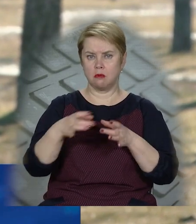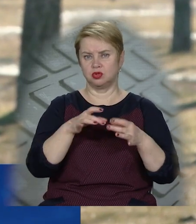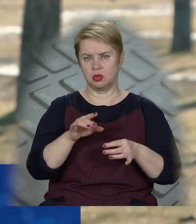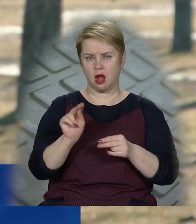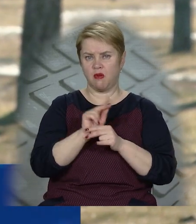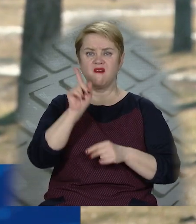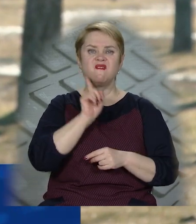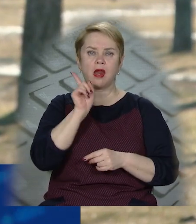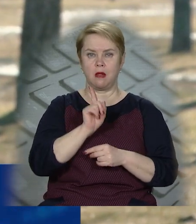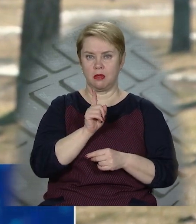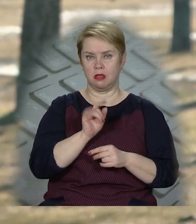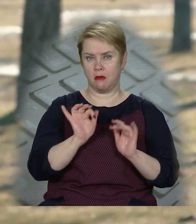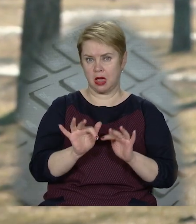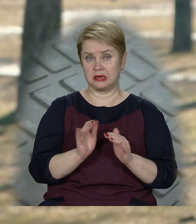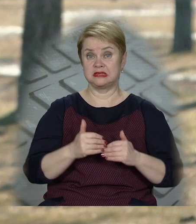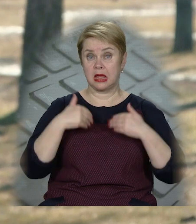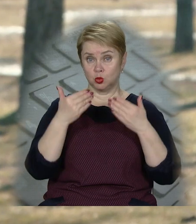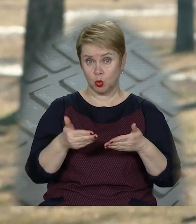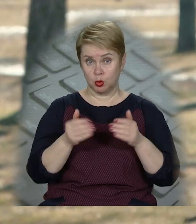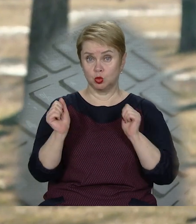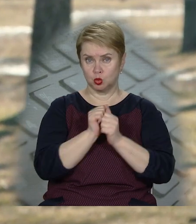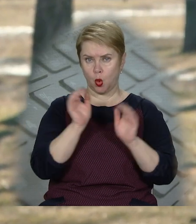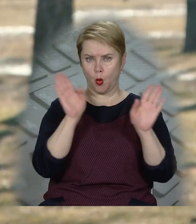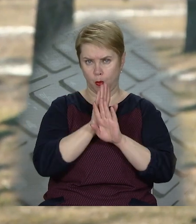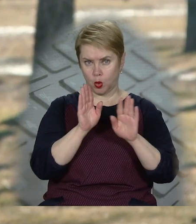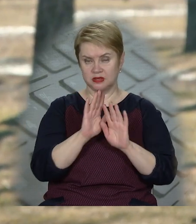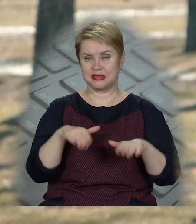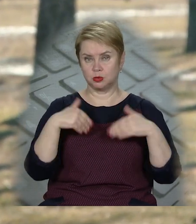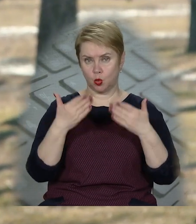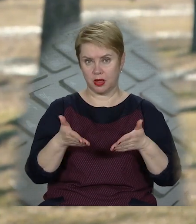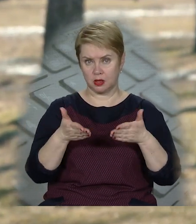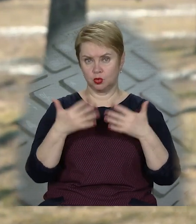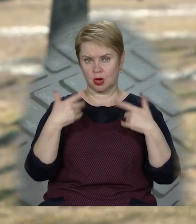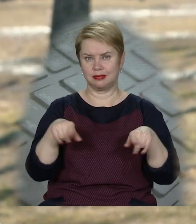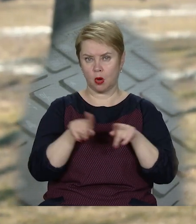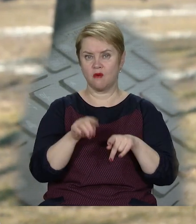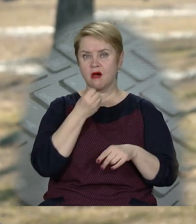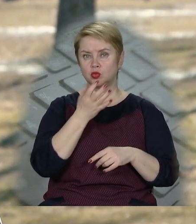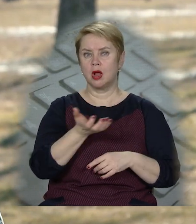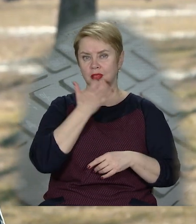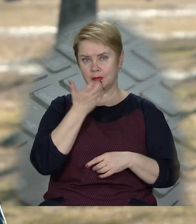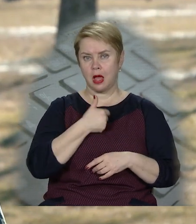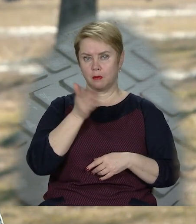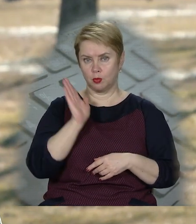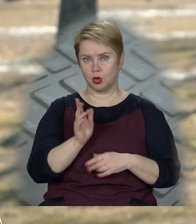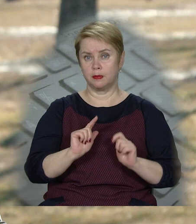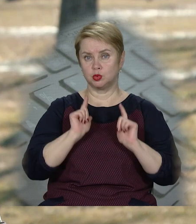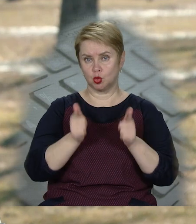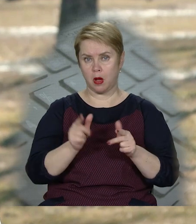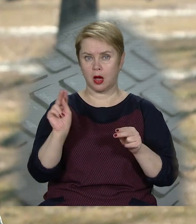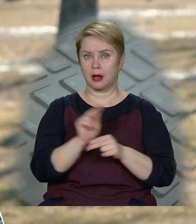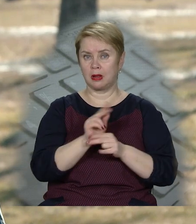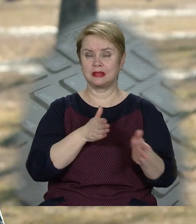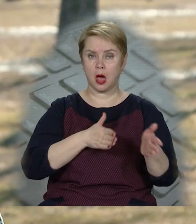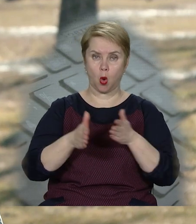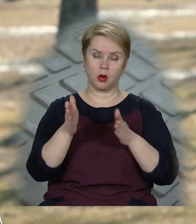Це винуждена часа мера з наступленням сухої погоди, з наступленням вже такого хорошого тепла ми будемо приступати до